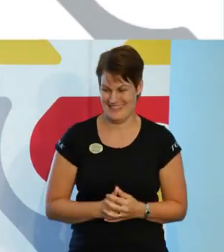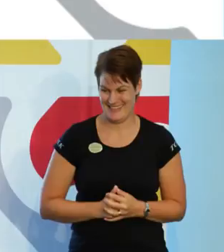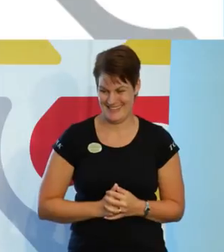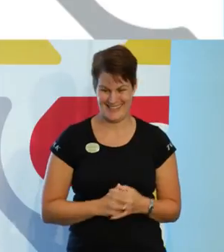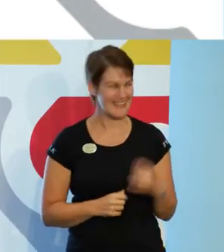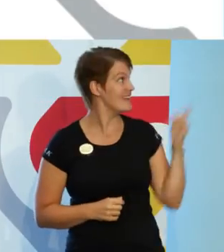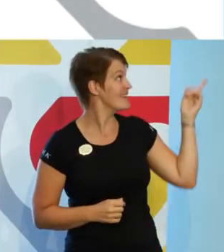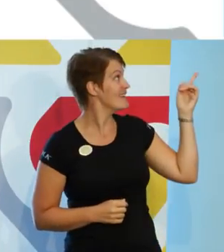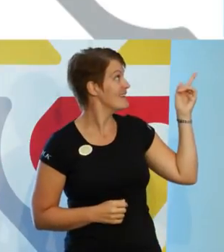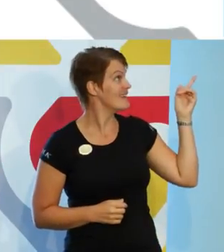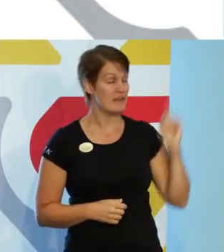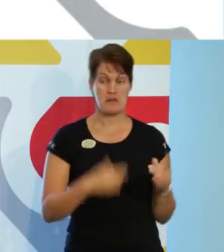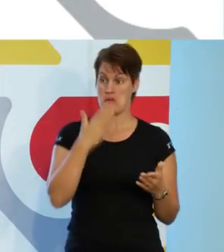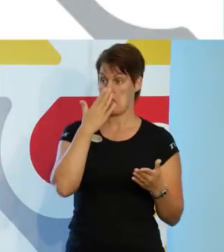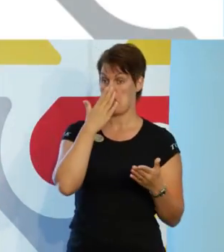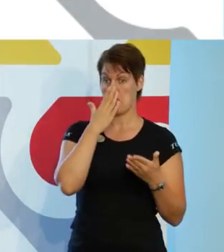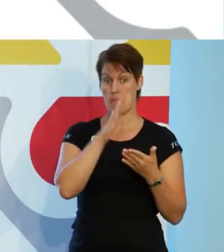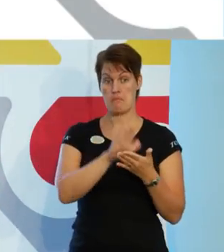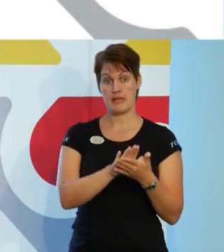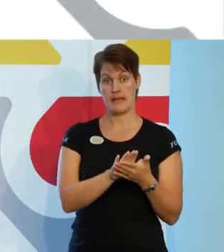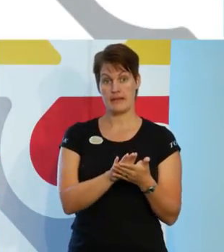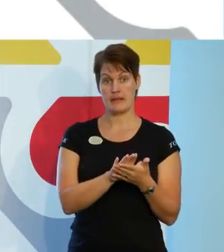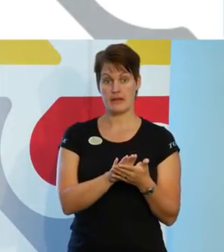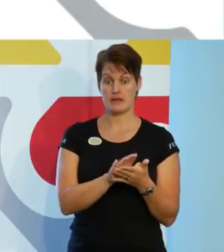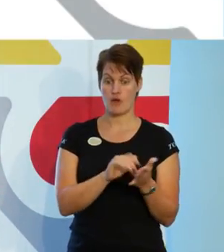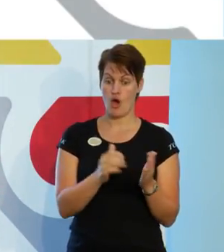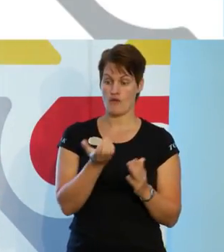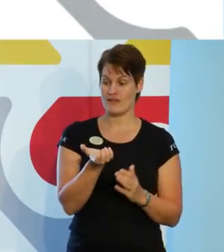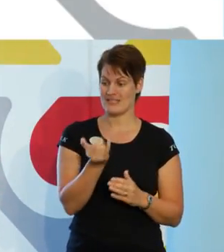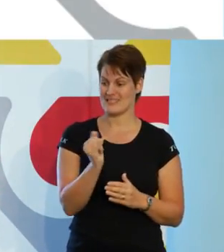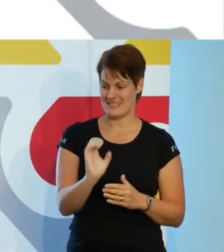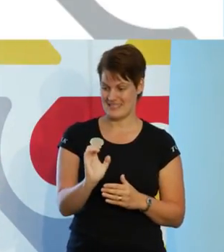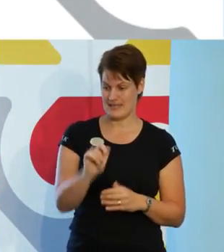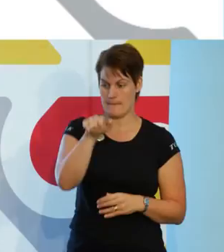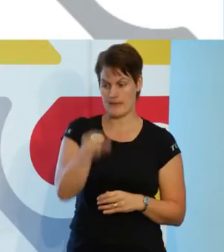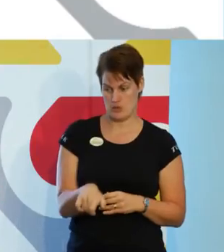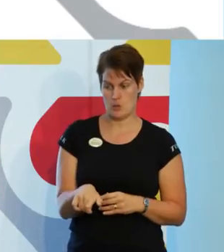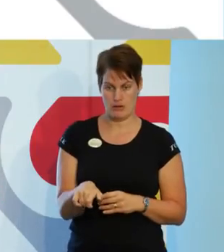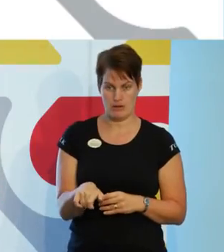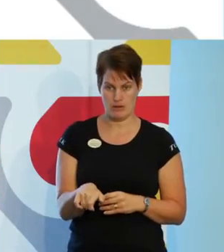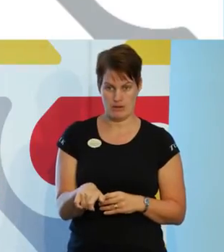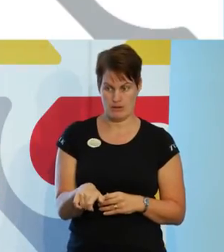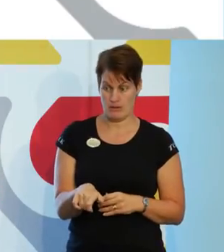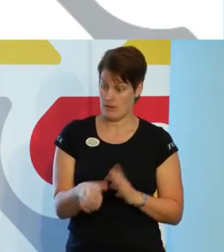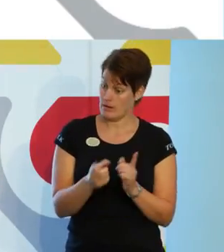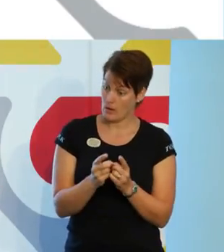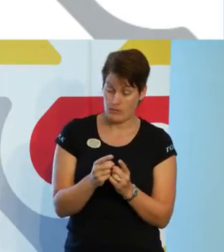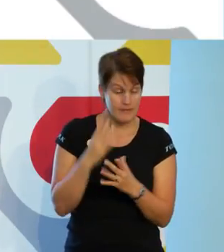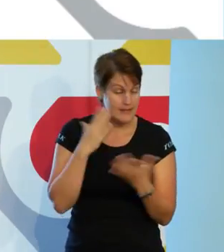kunna vara bilden av en cis-person. Det vet jag inte helt hundra. Men som följer en